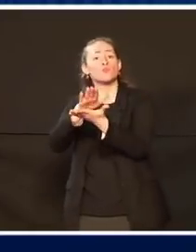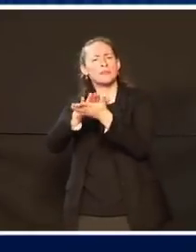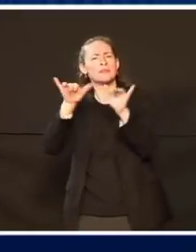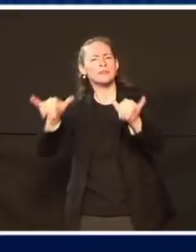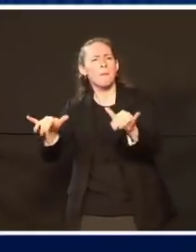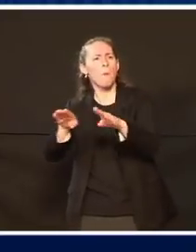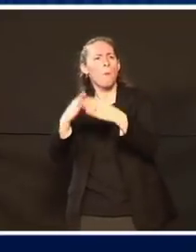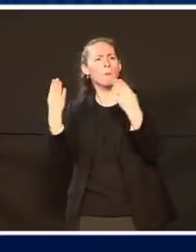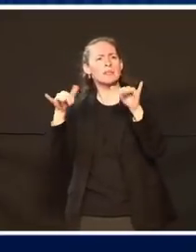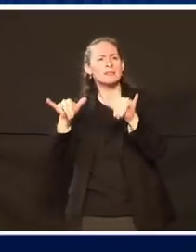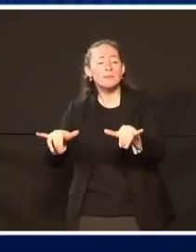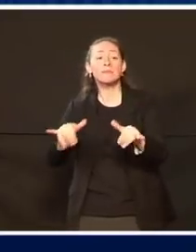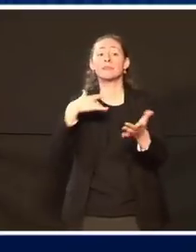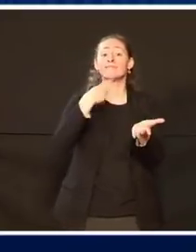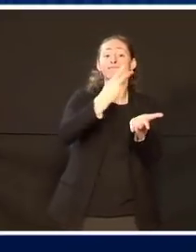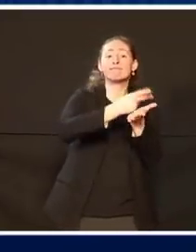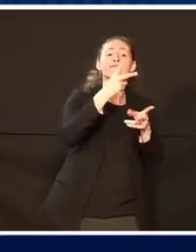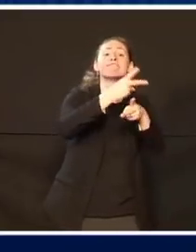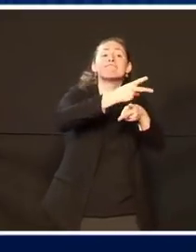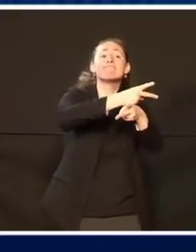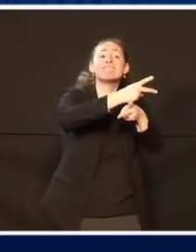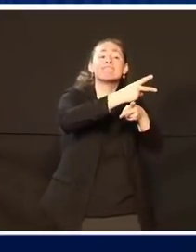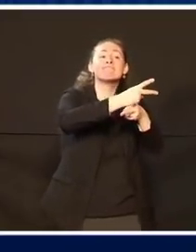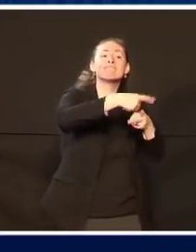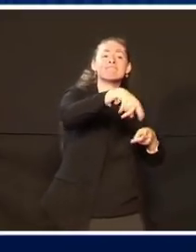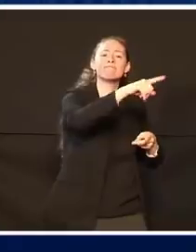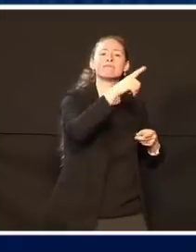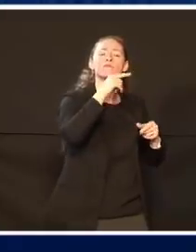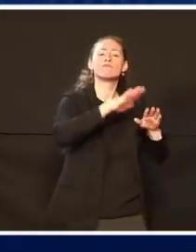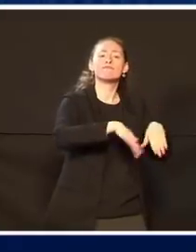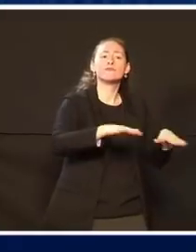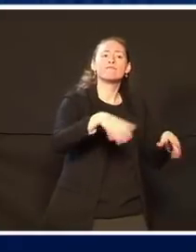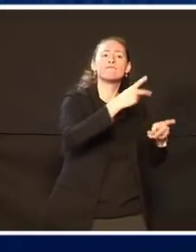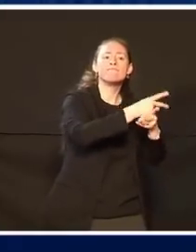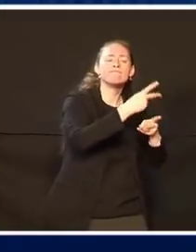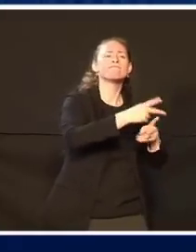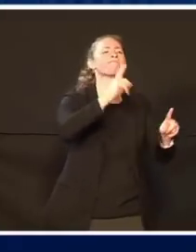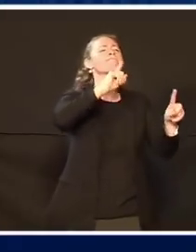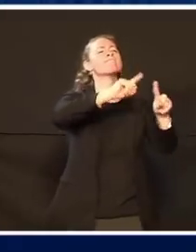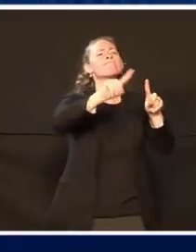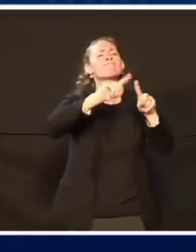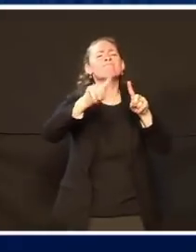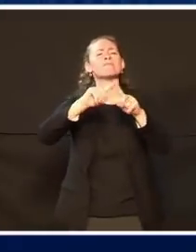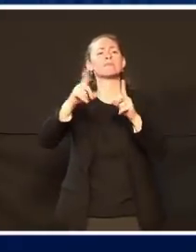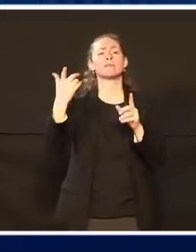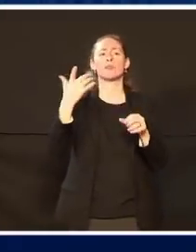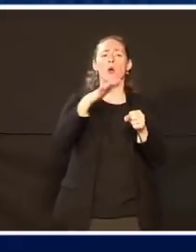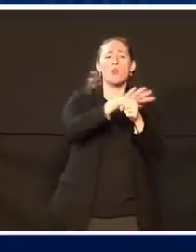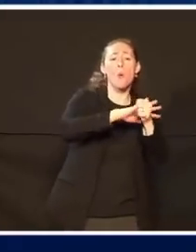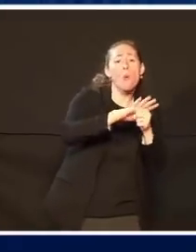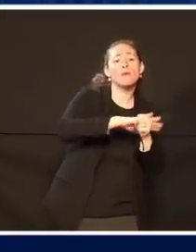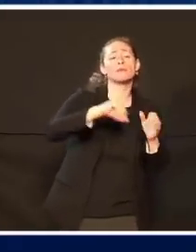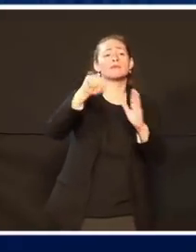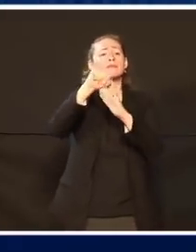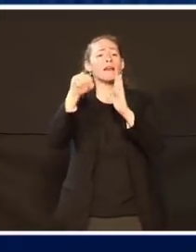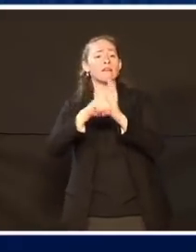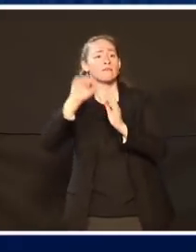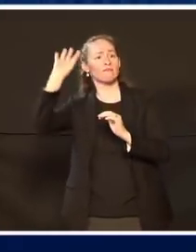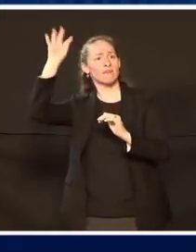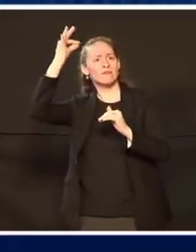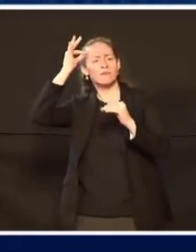Wir brauchen die nötigen Ressourcen und auch die lokalen Regierungen müssen Entlastungen haben.